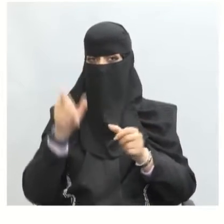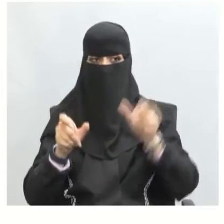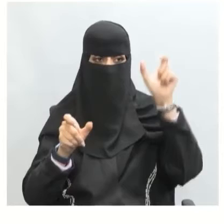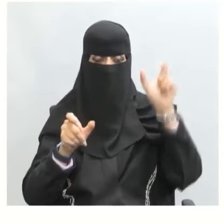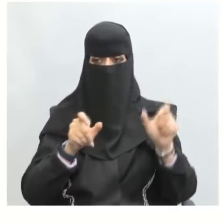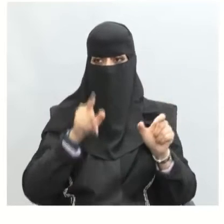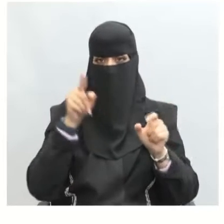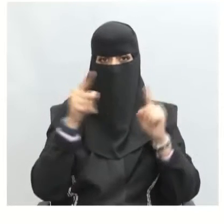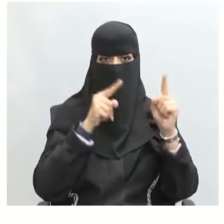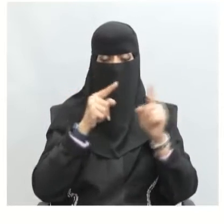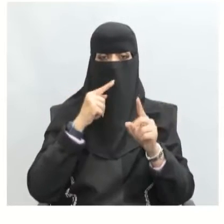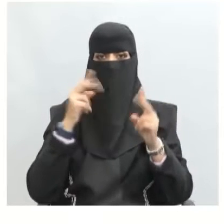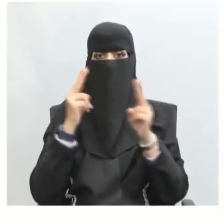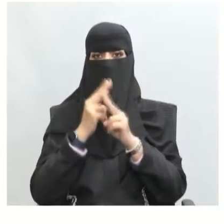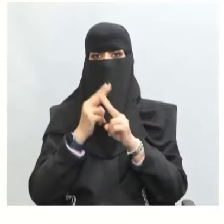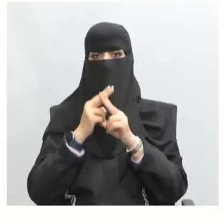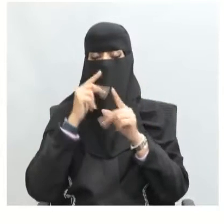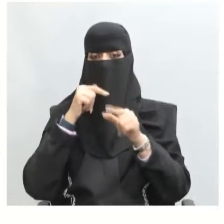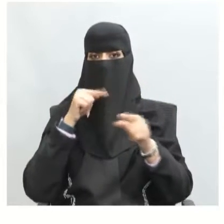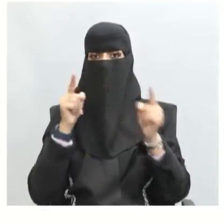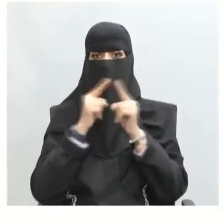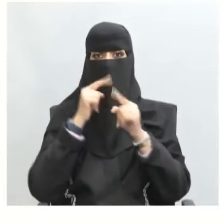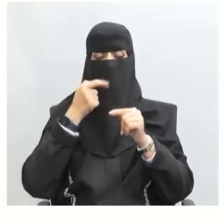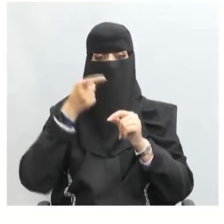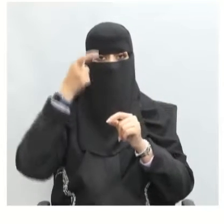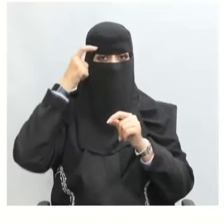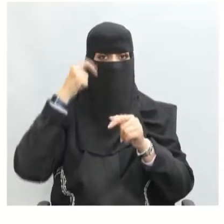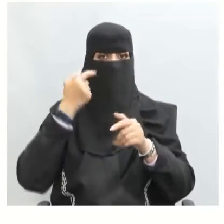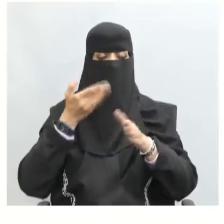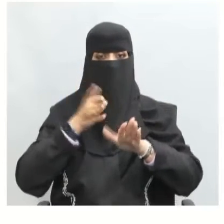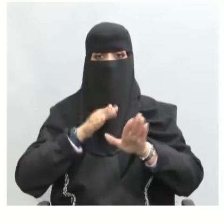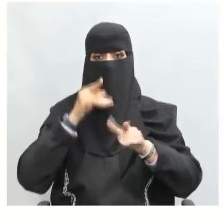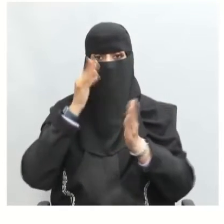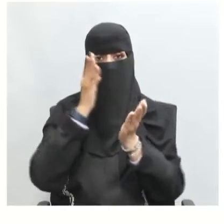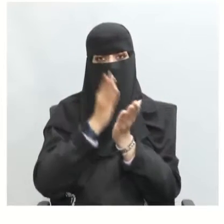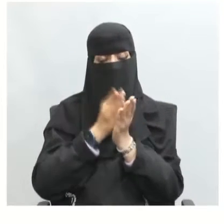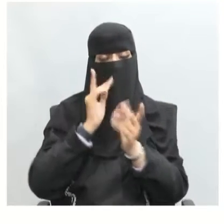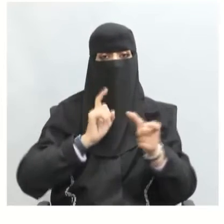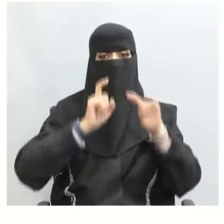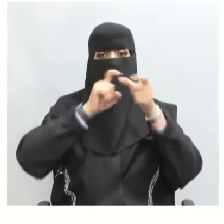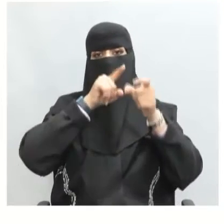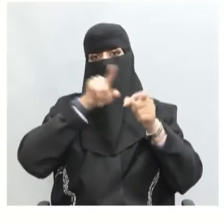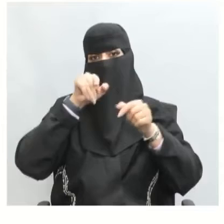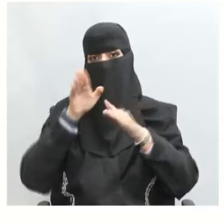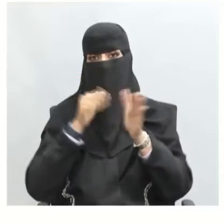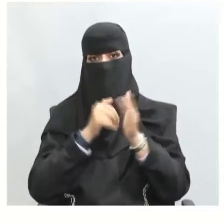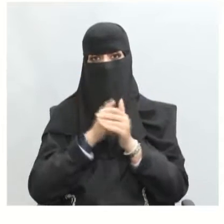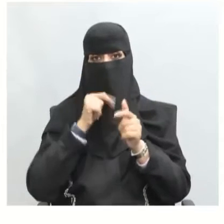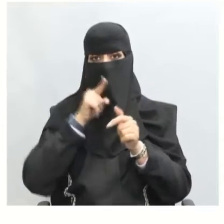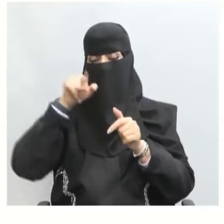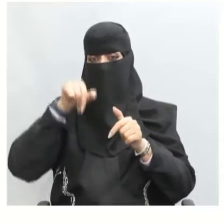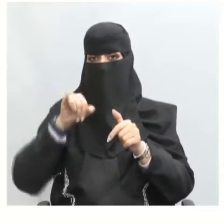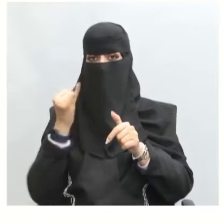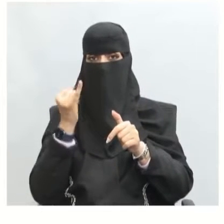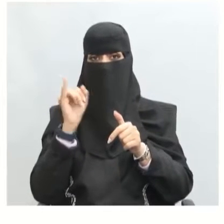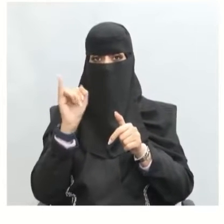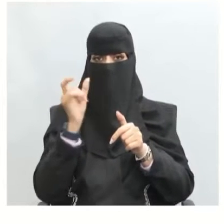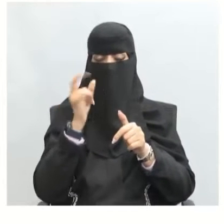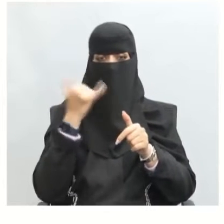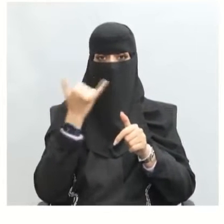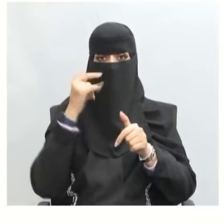الحديث وتبادل للمعرفة معرفة الحقيقة والوصول إليها وهو من أهم